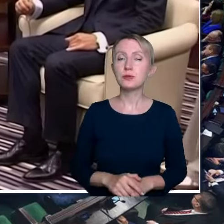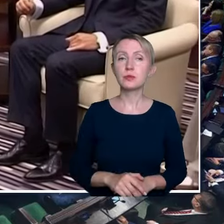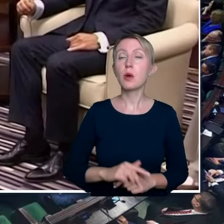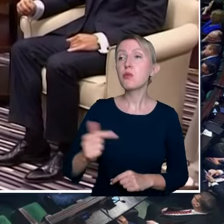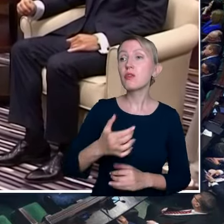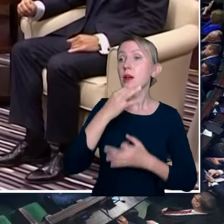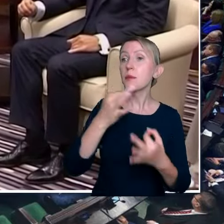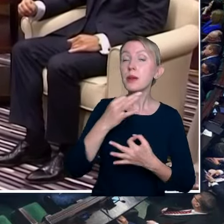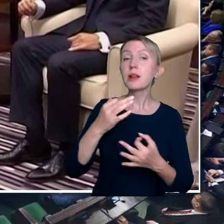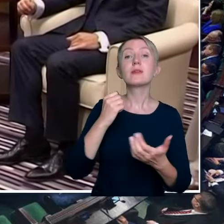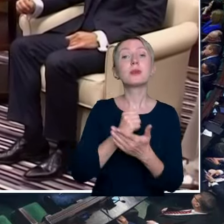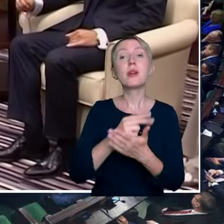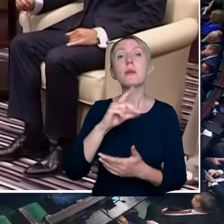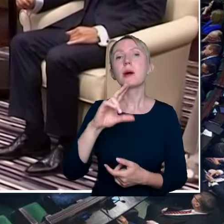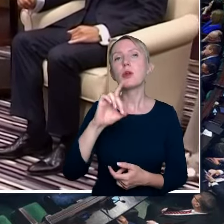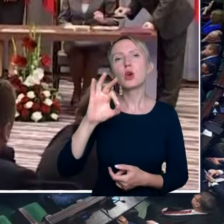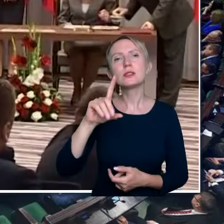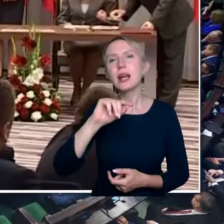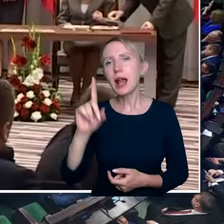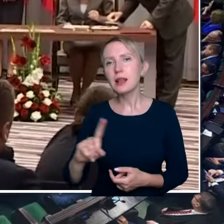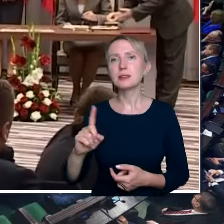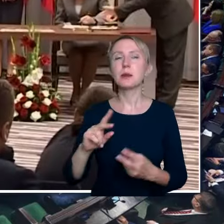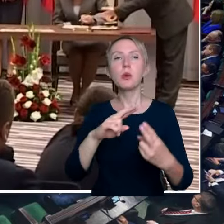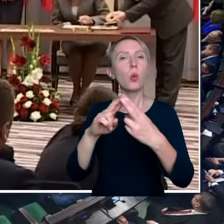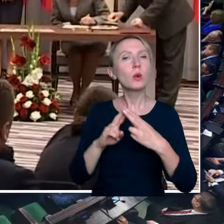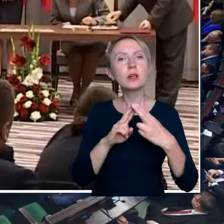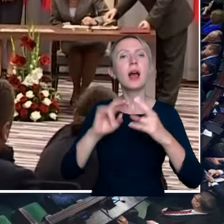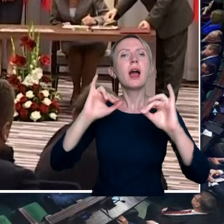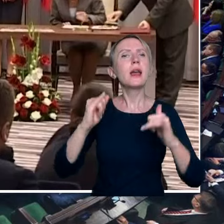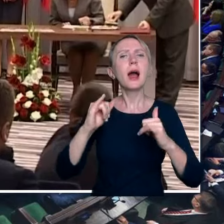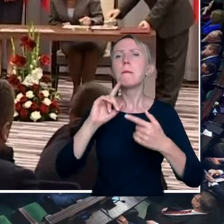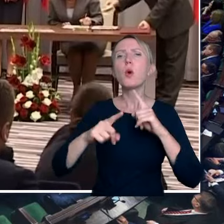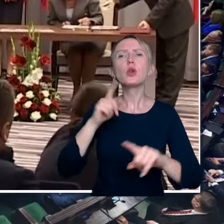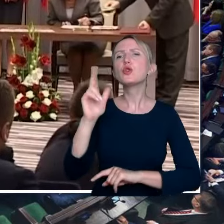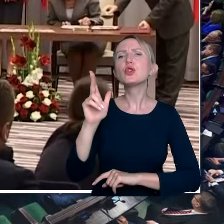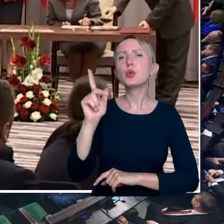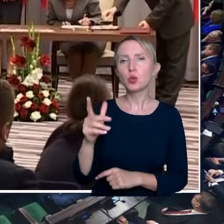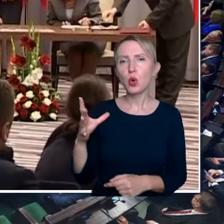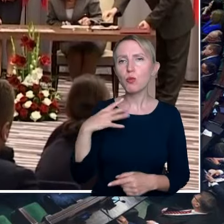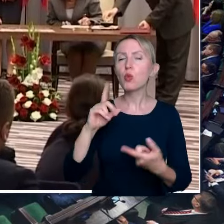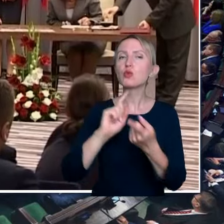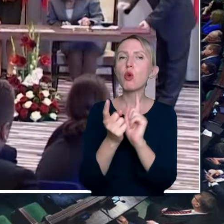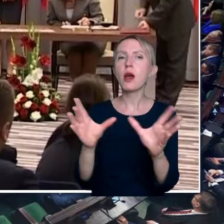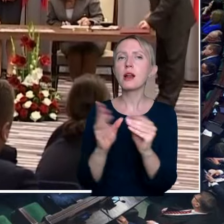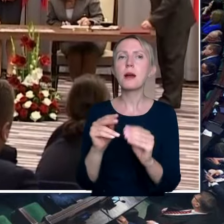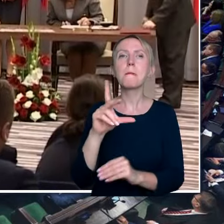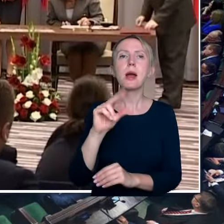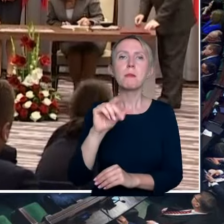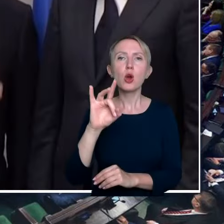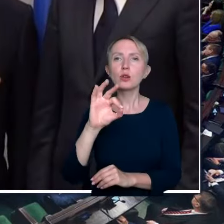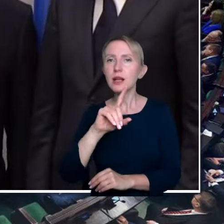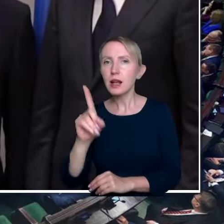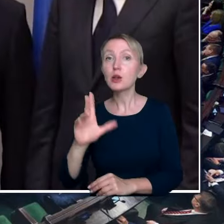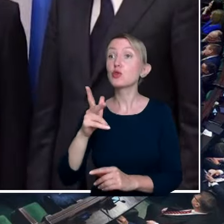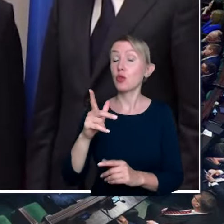odnośnie Pablo Gonzaleza, zanim ustalić, panie redaktorze, jacy politycy właśnie spotykali się z Pablo Gonzalezem, jacy politycy